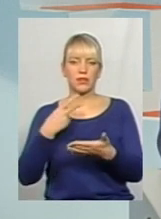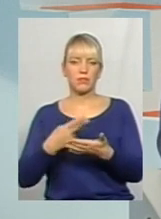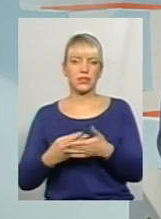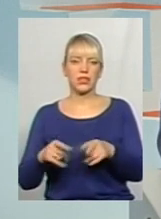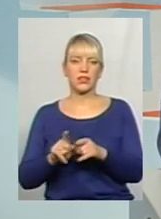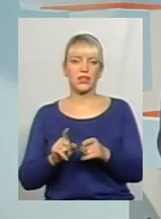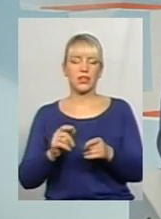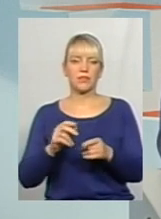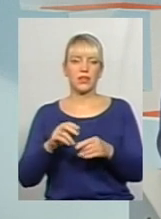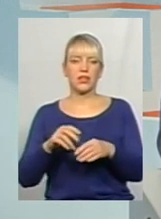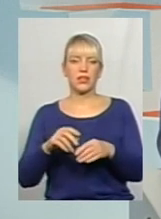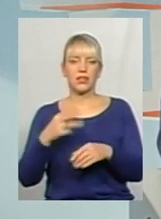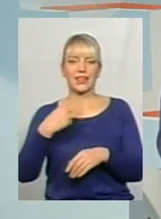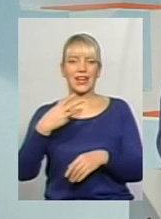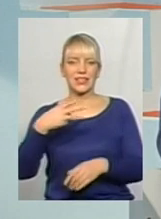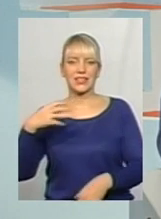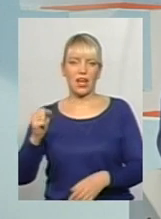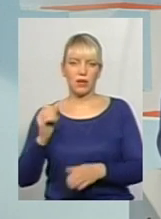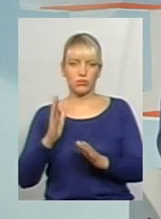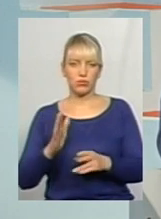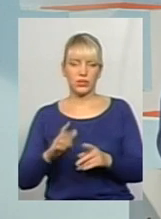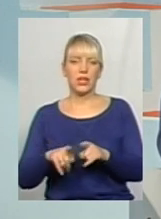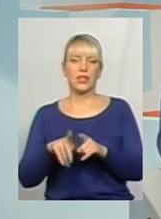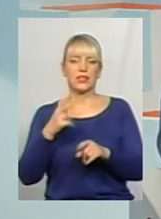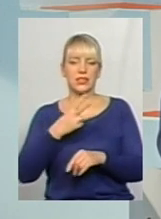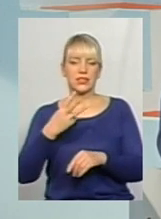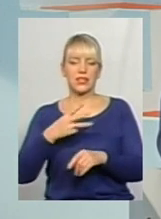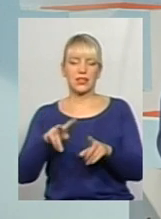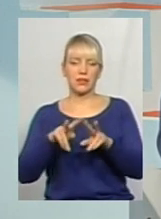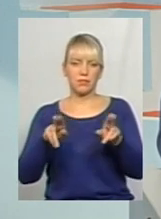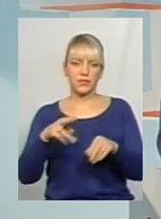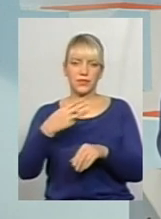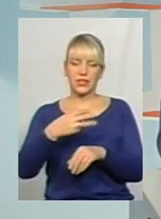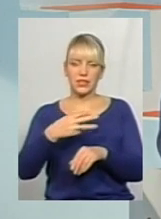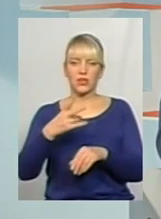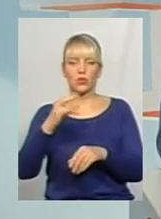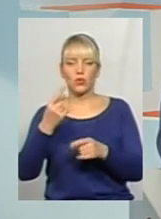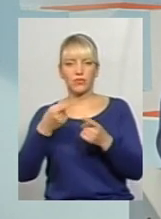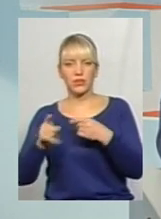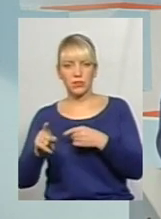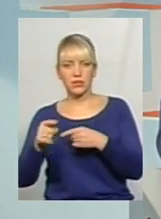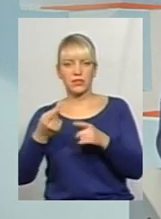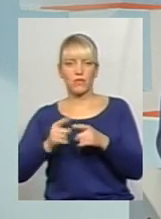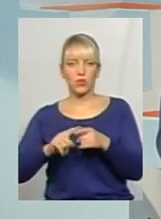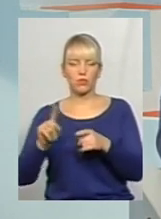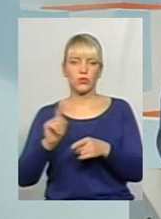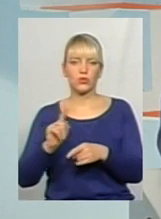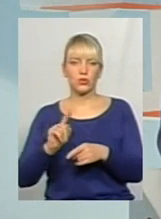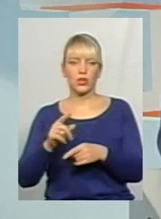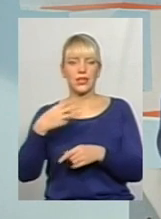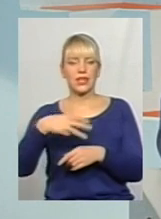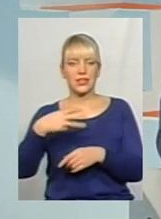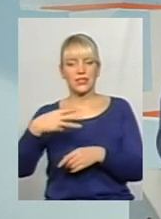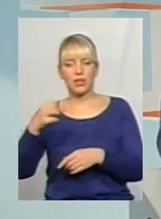автобусні маршрути, 30А. Це, по суті, той же саме маршрут, як і 30-й. Єдина відмінність в тому, що на